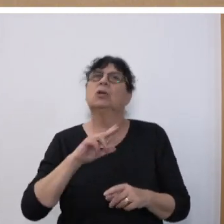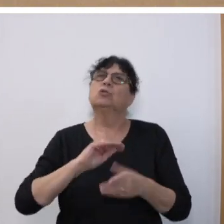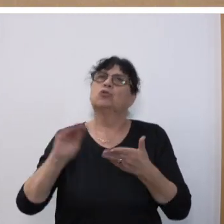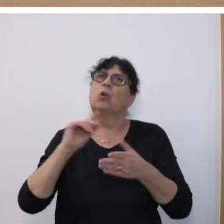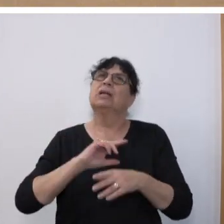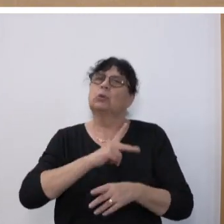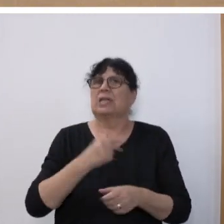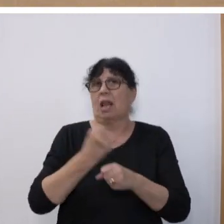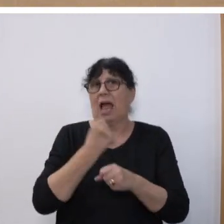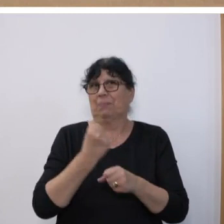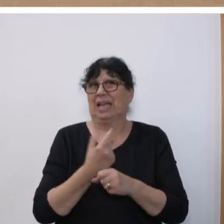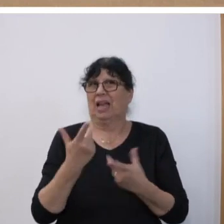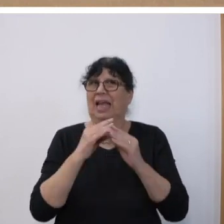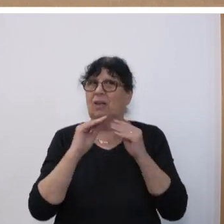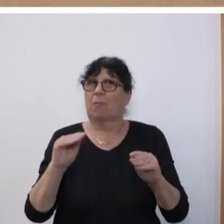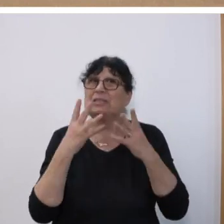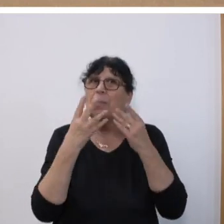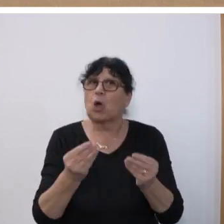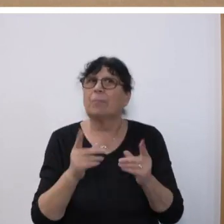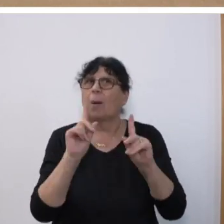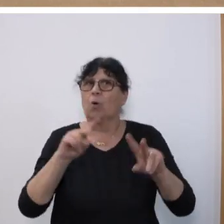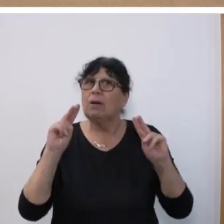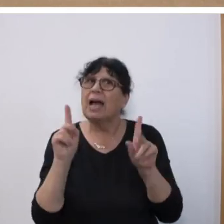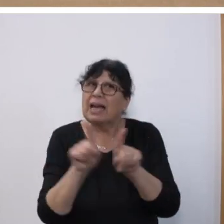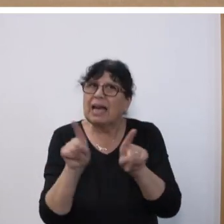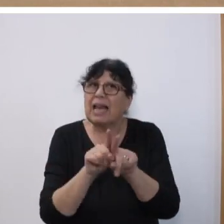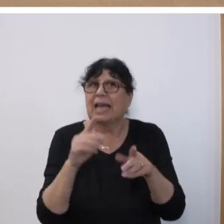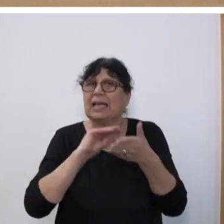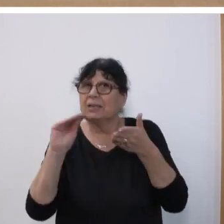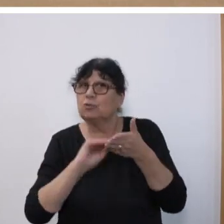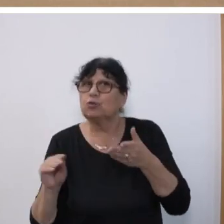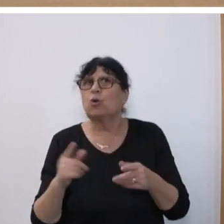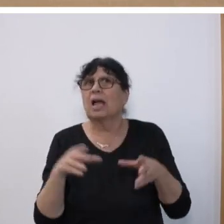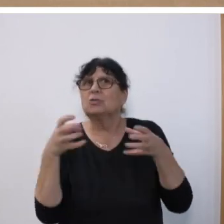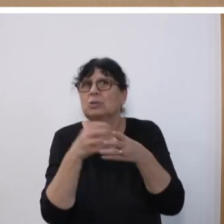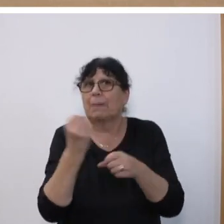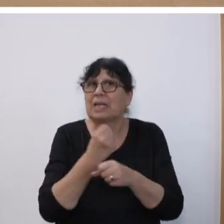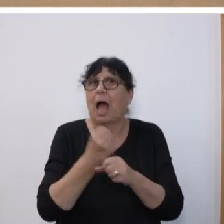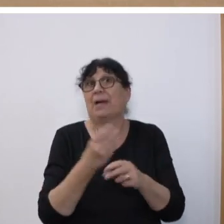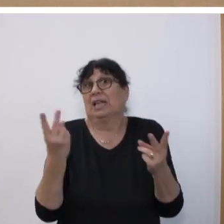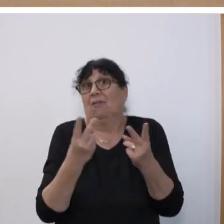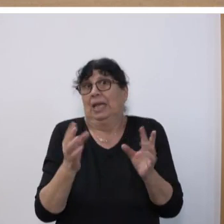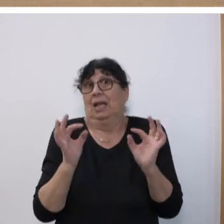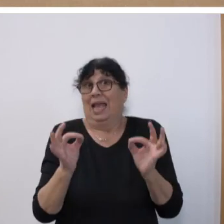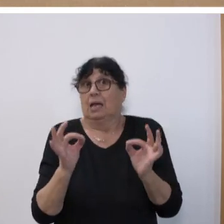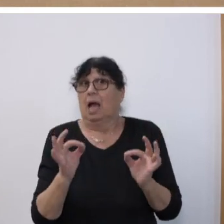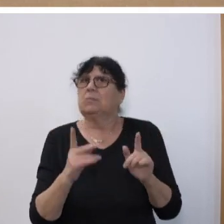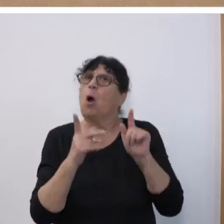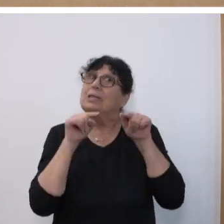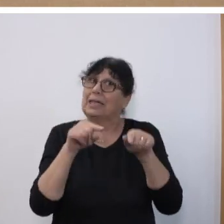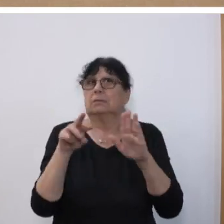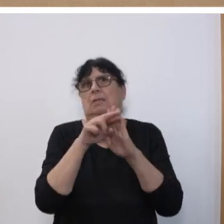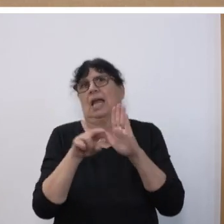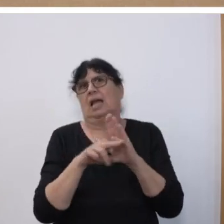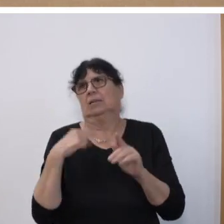zu gelangen, obwohl sie mit den gleichen Schülerinnen und Schülern zusammenarbeiten wie Lehrerinnen und Lehrer. Auch das regeln wir an dieser